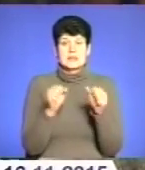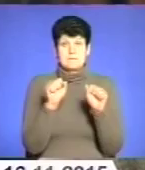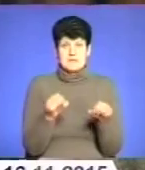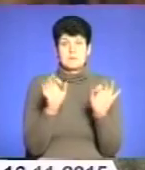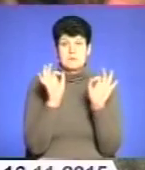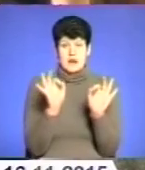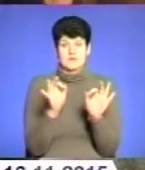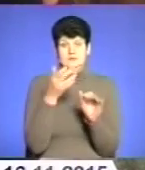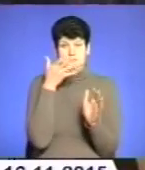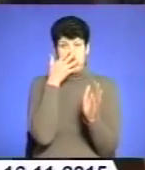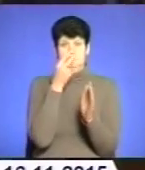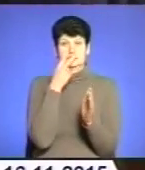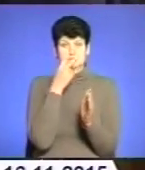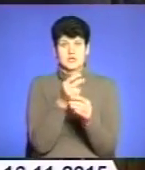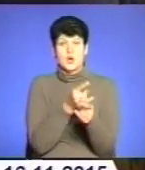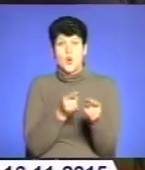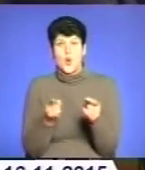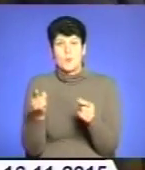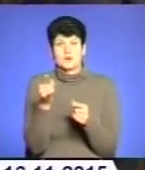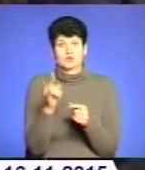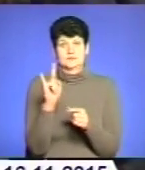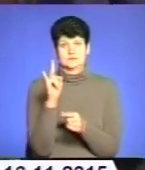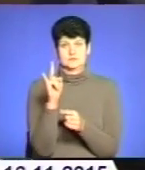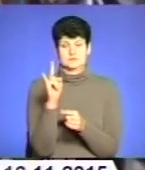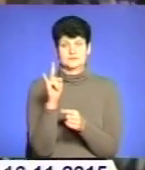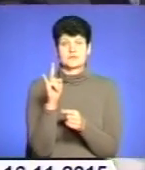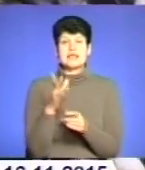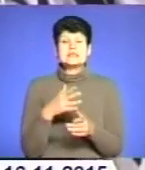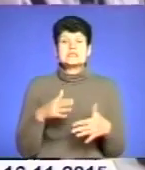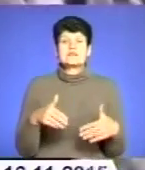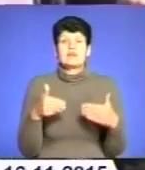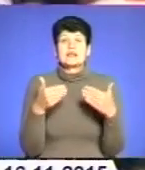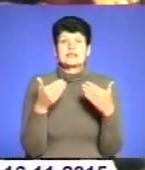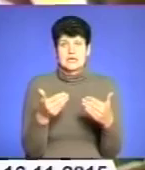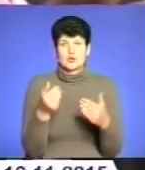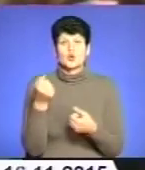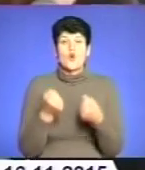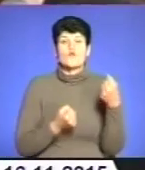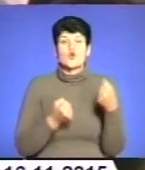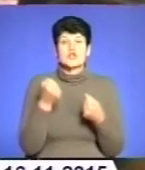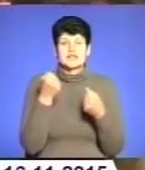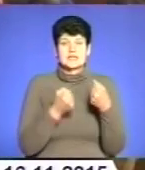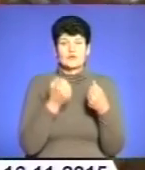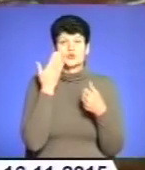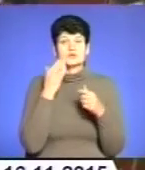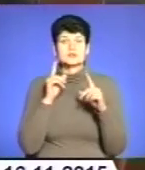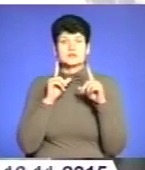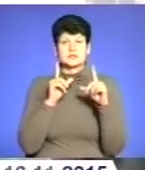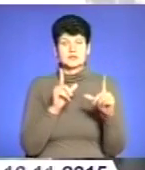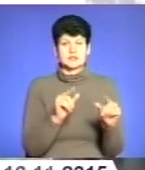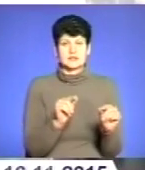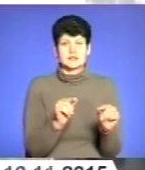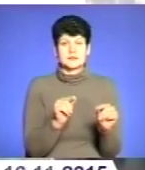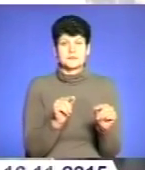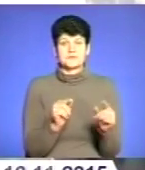ситуацію і обминути даного пішохода. Звертаюся до водіїв при проїзді на відрізках